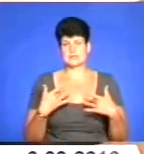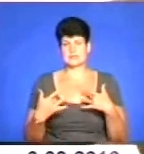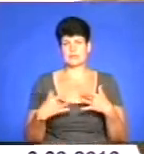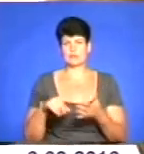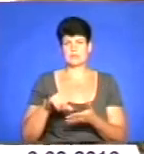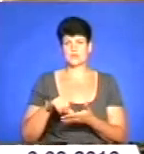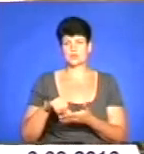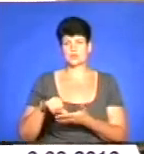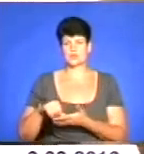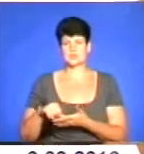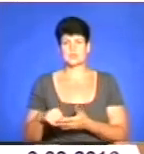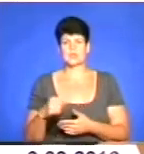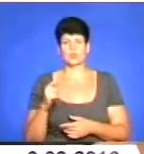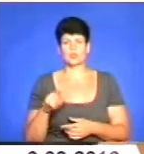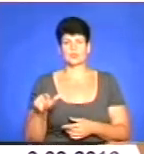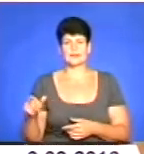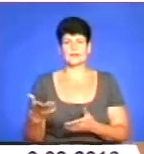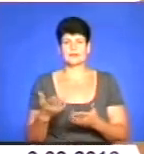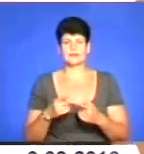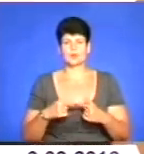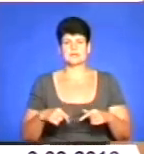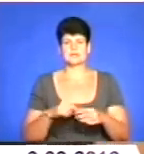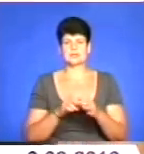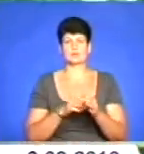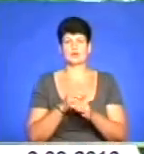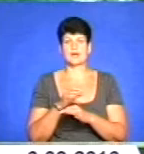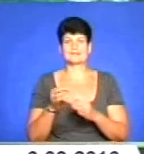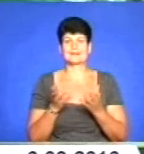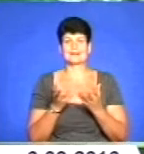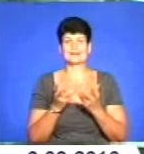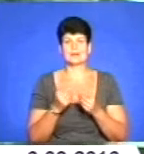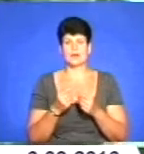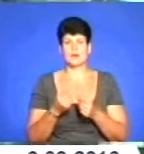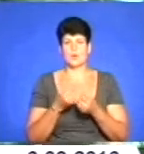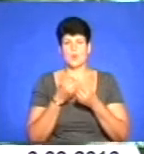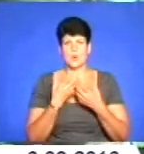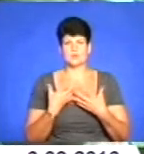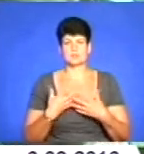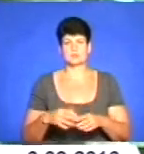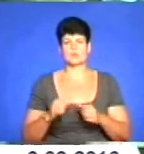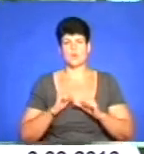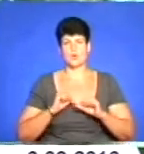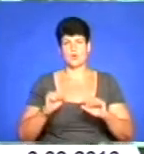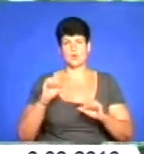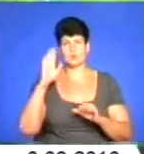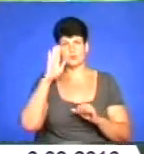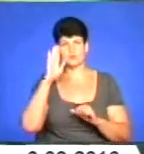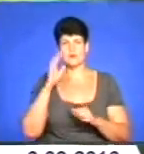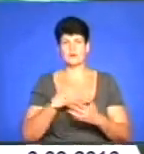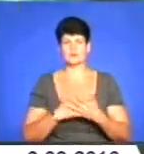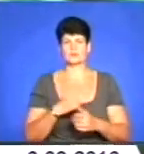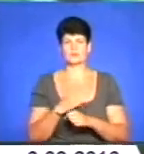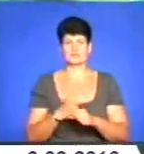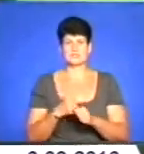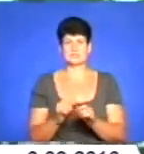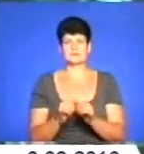присутності людей, які організували проєкт «Кілька хороших хлопців». Зараз фундатори проєкту «Кілька хоробрих хлопців» активно працюють